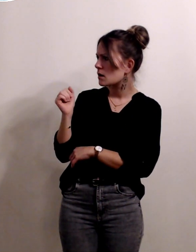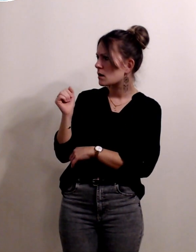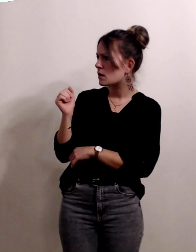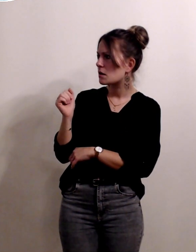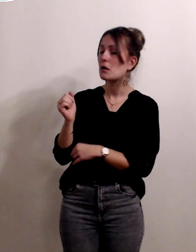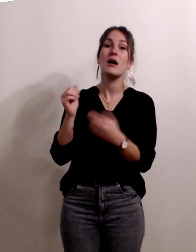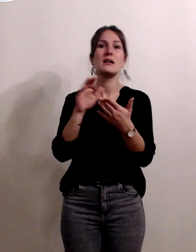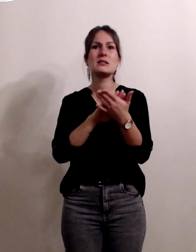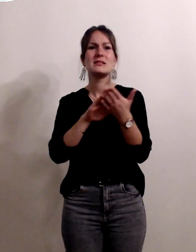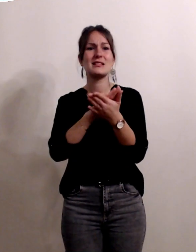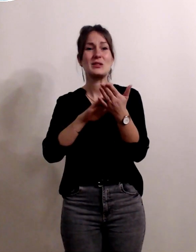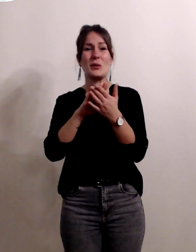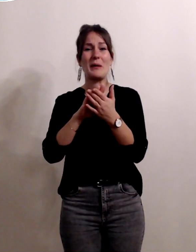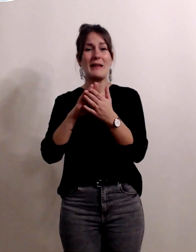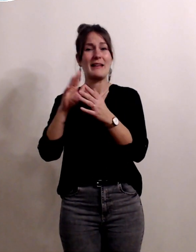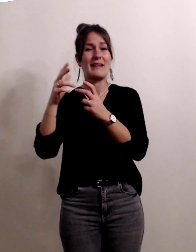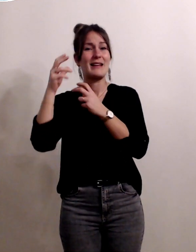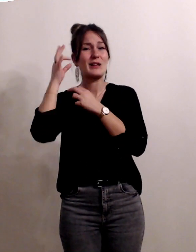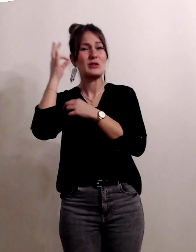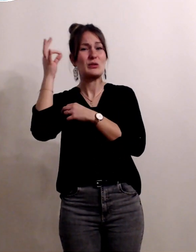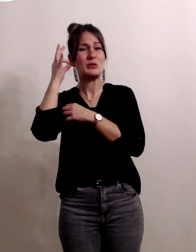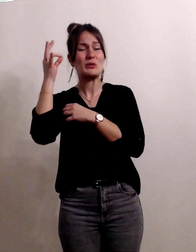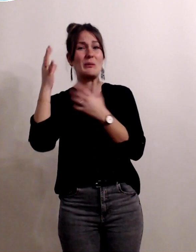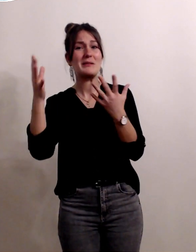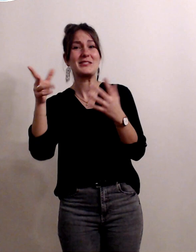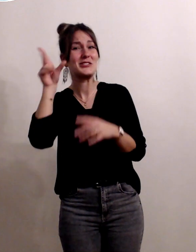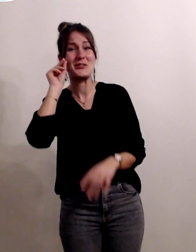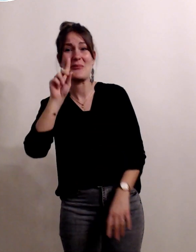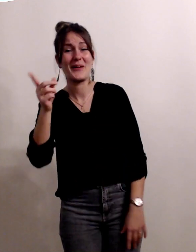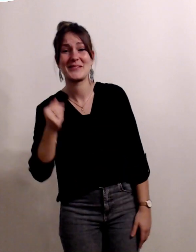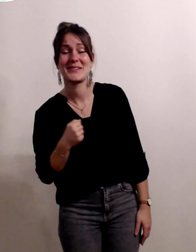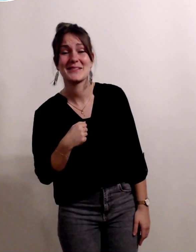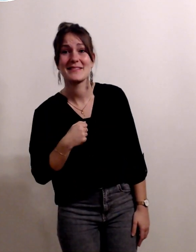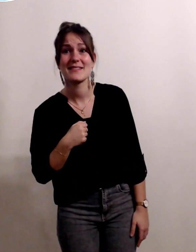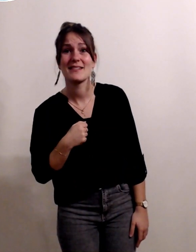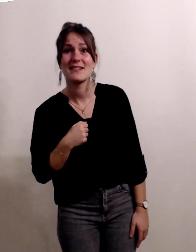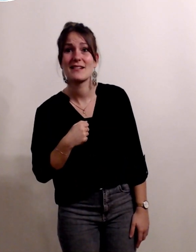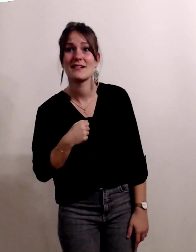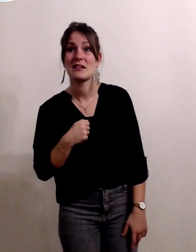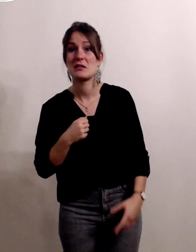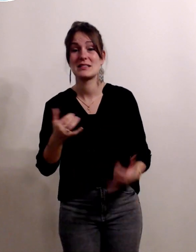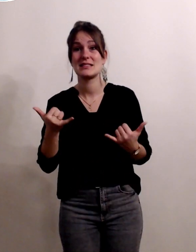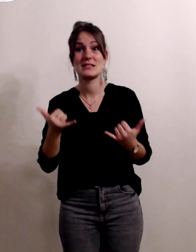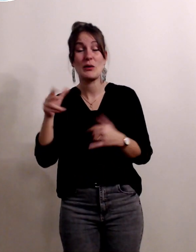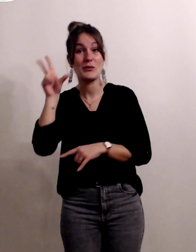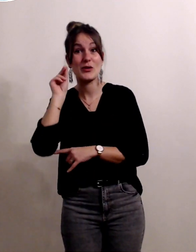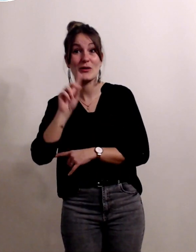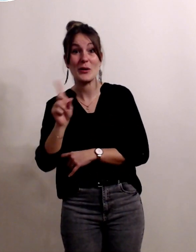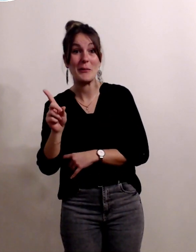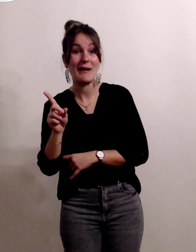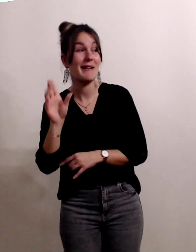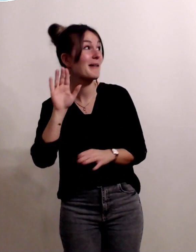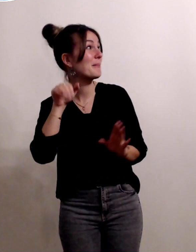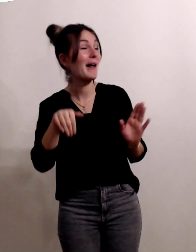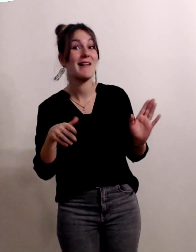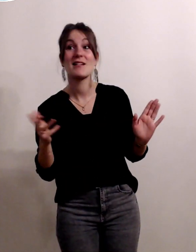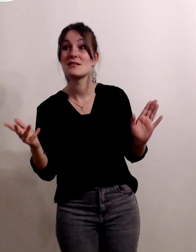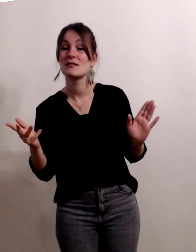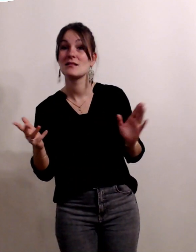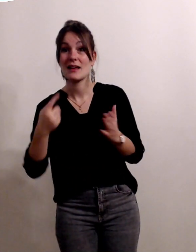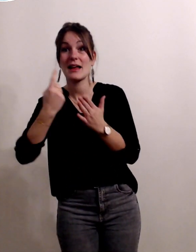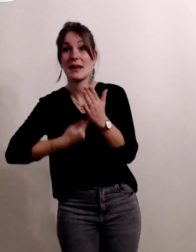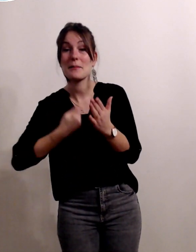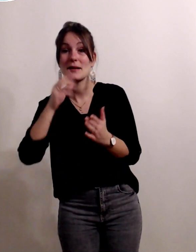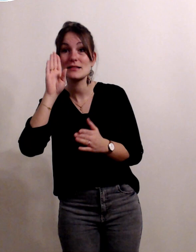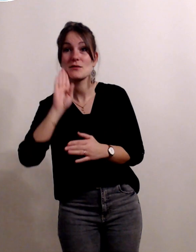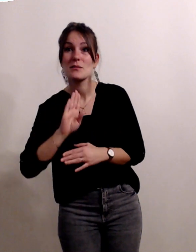alors je suis désolé ça résonne je n pas entendu votre question on entend très mal d'ici en fait vous pouvez